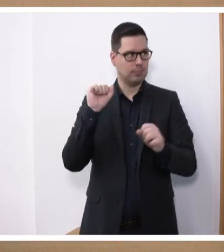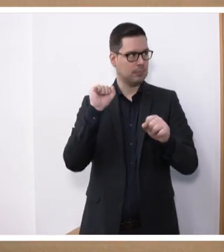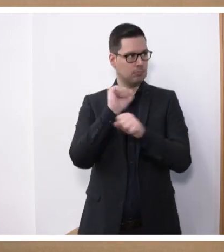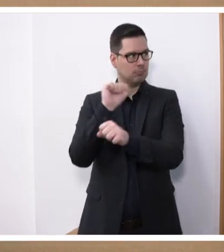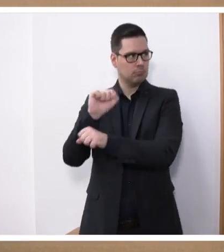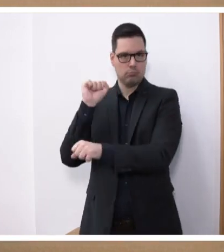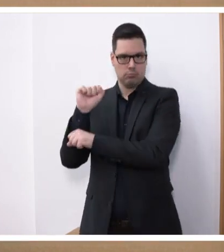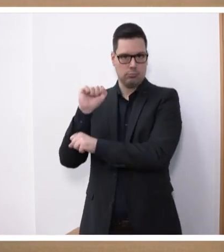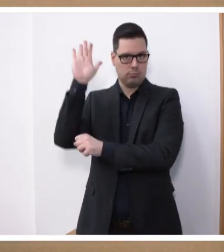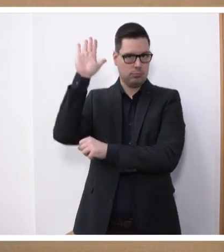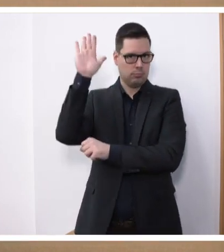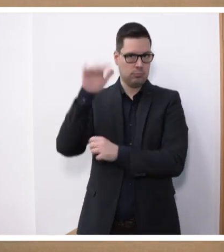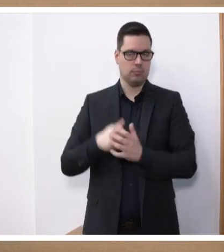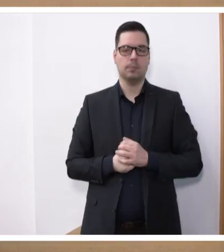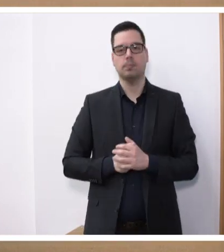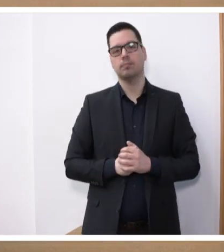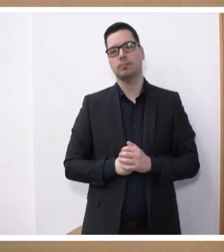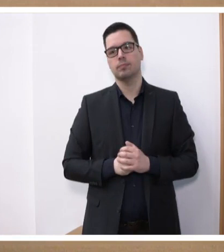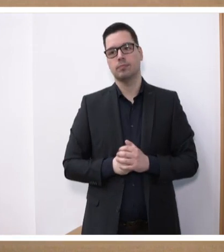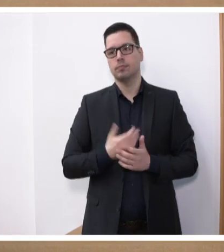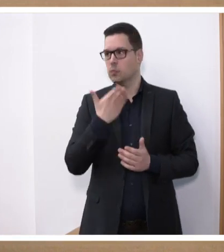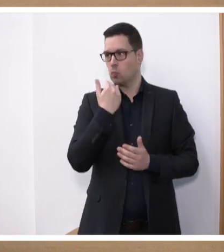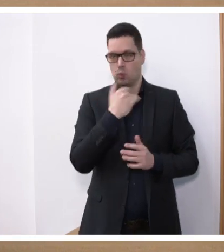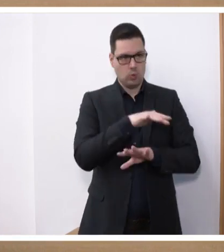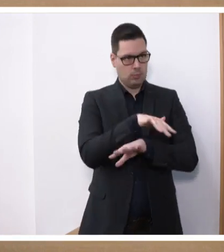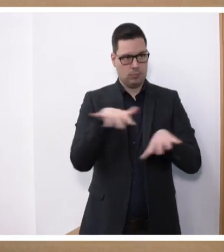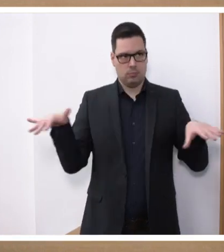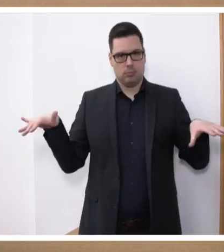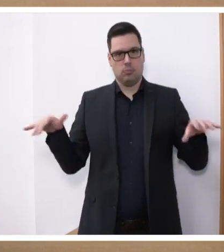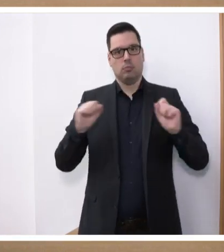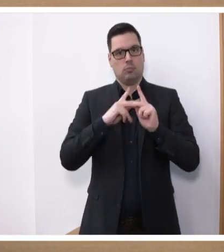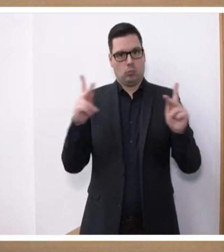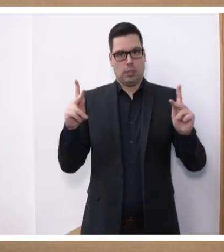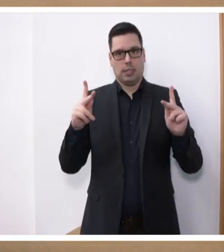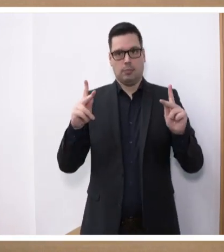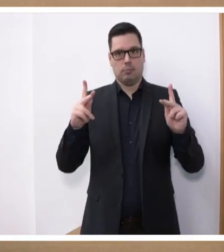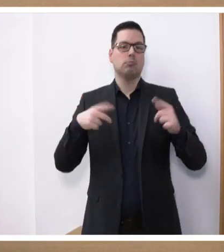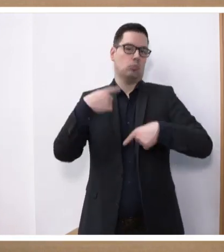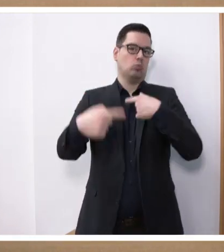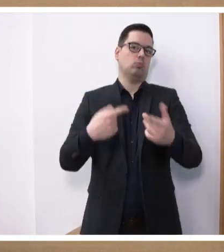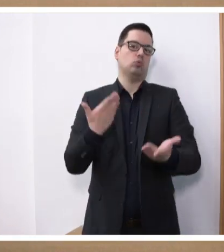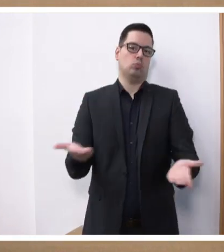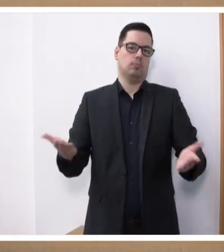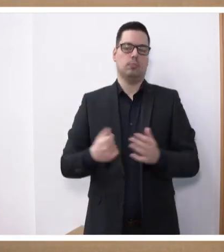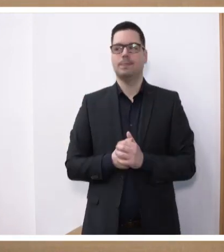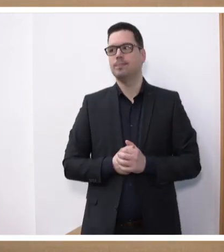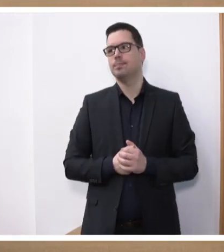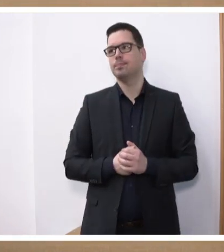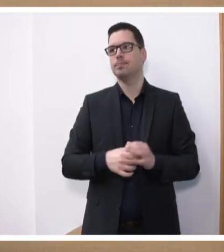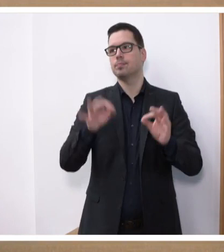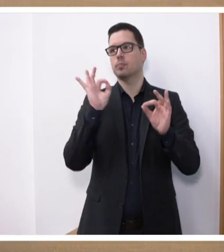gegen Widerspruch? Das ist nicht der Fall. Dann verfahren wir so. Zu